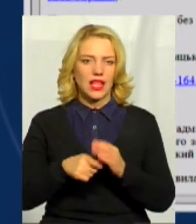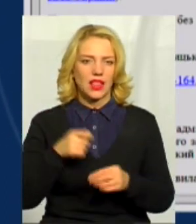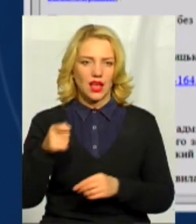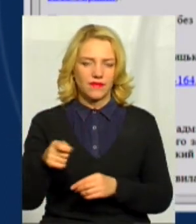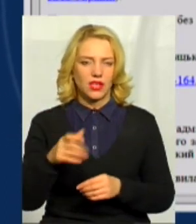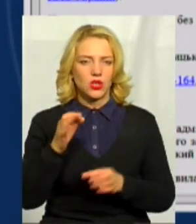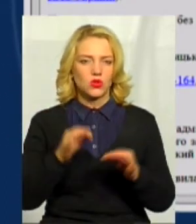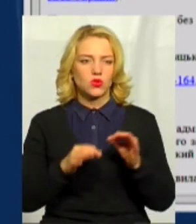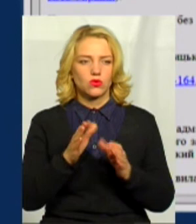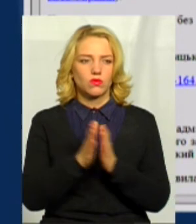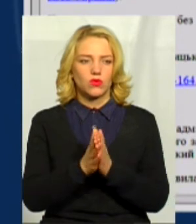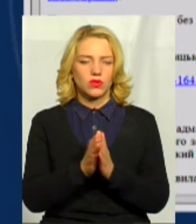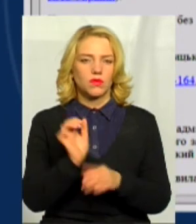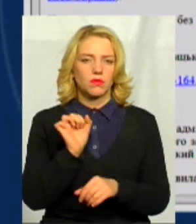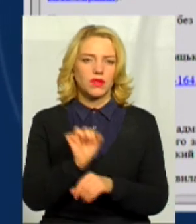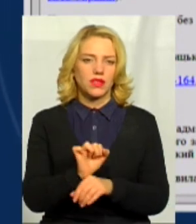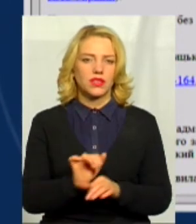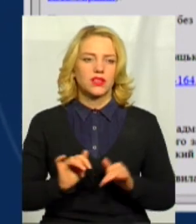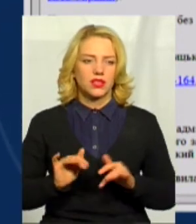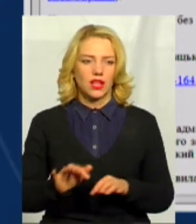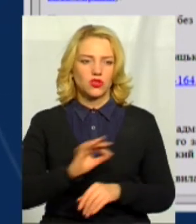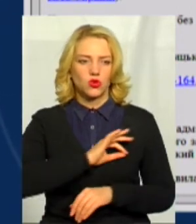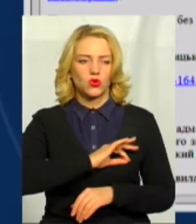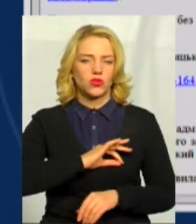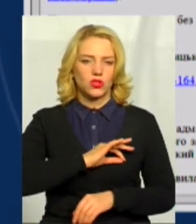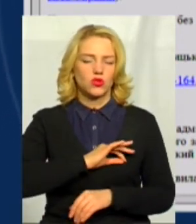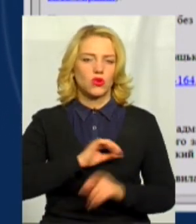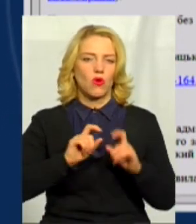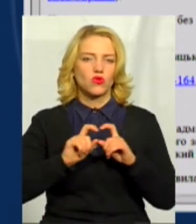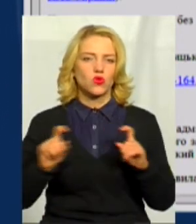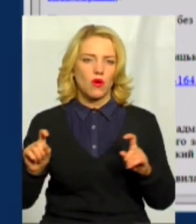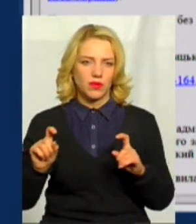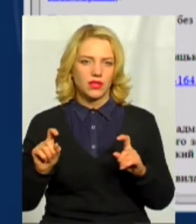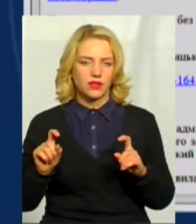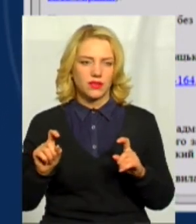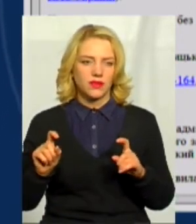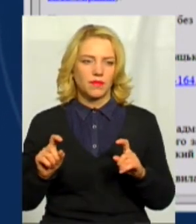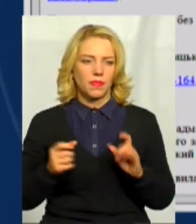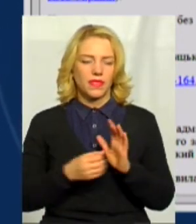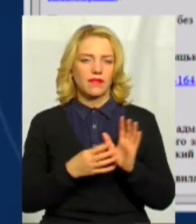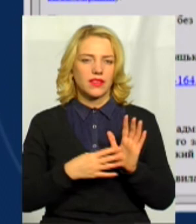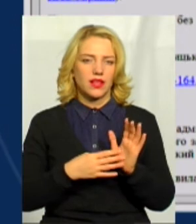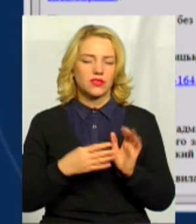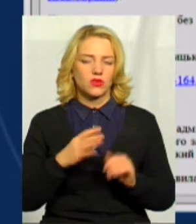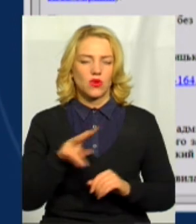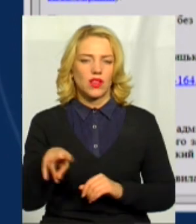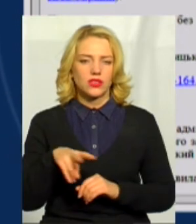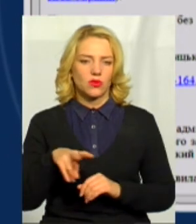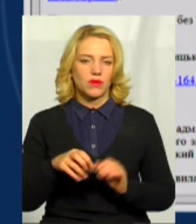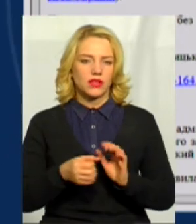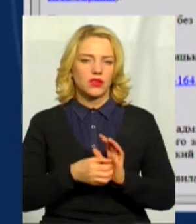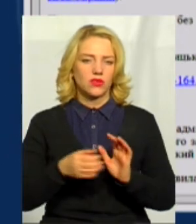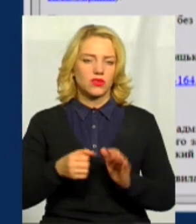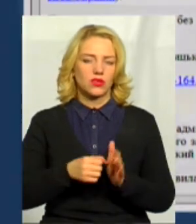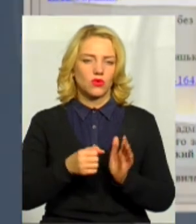суд просить припинити діяльність юридичної особи. 19 листопада датована ухвала